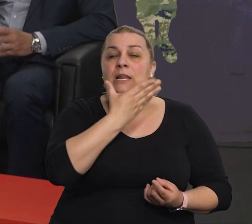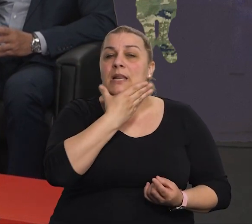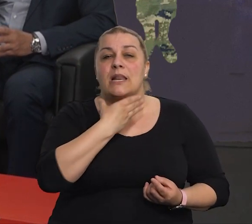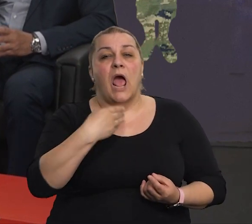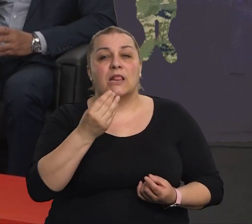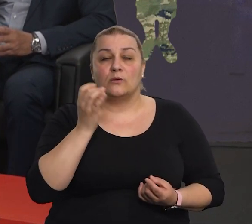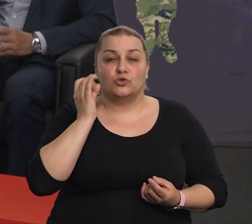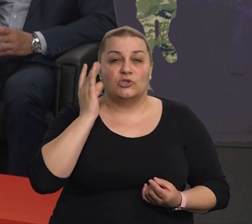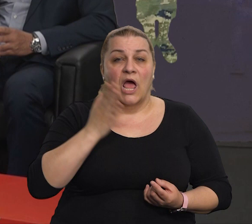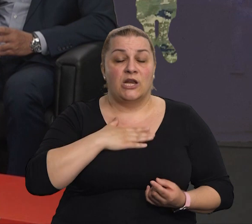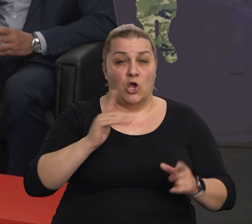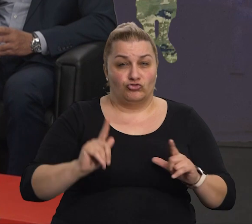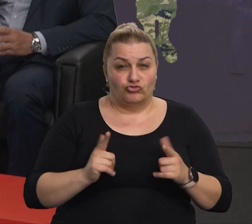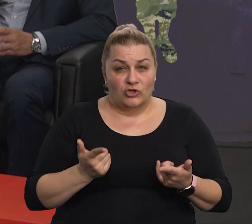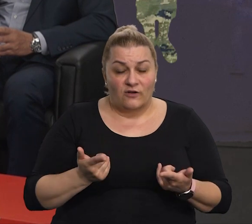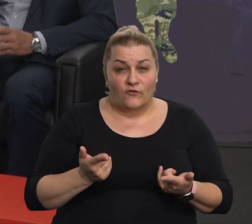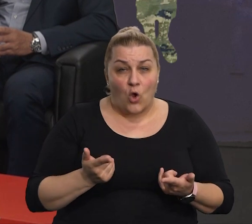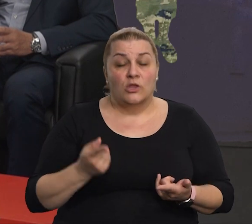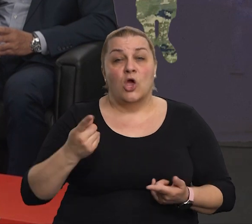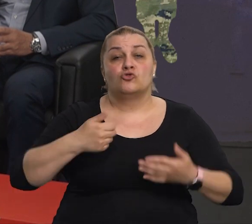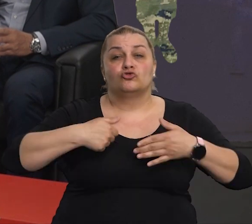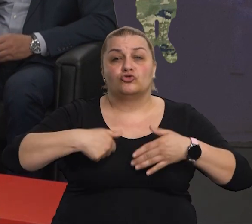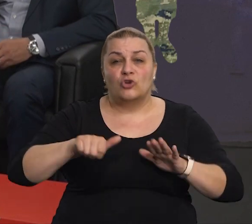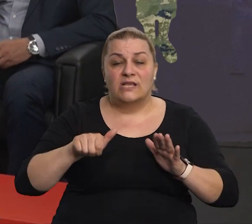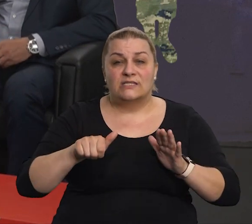najljepših dana našeg života, kada smo 16.